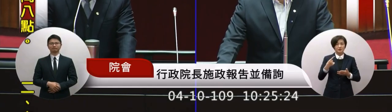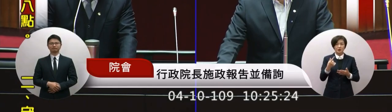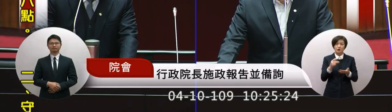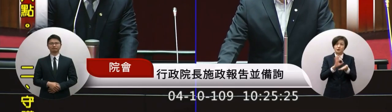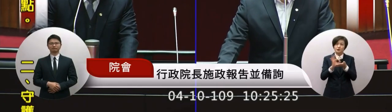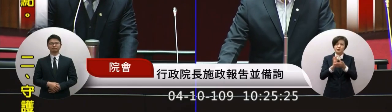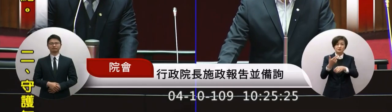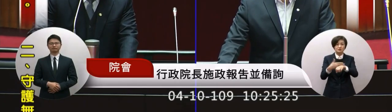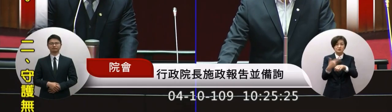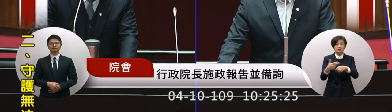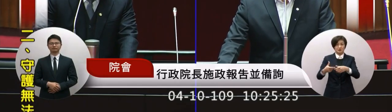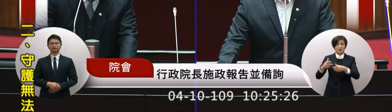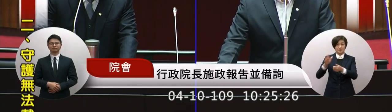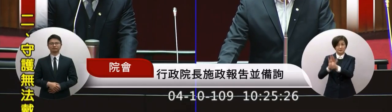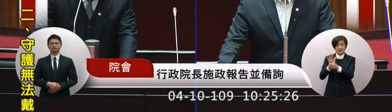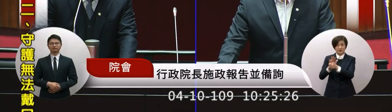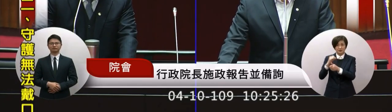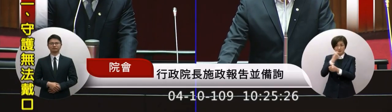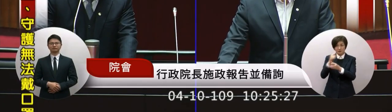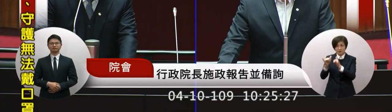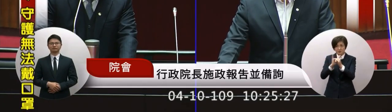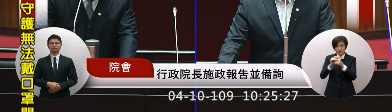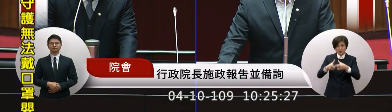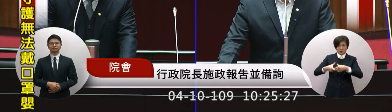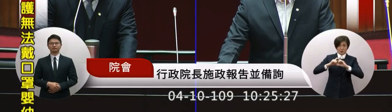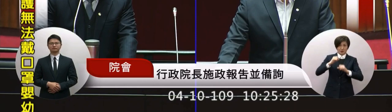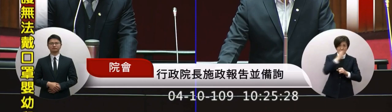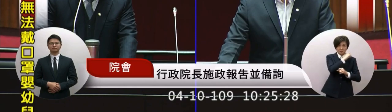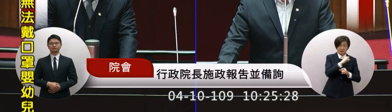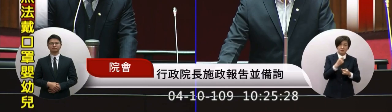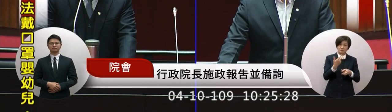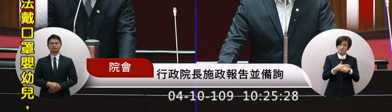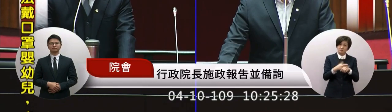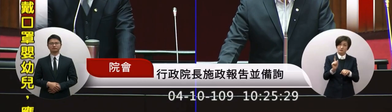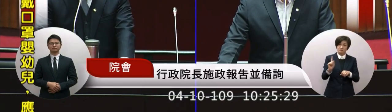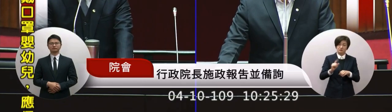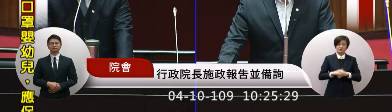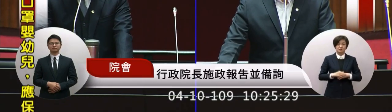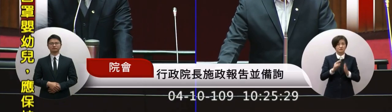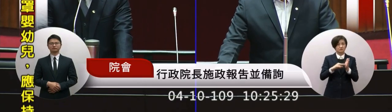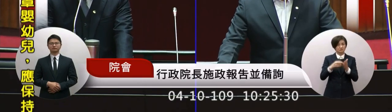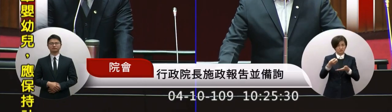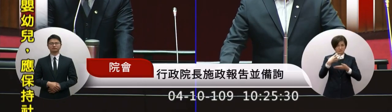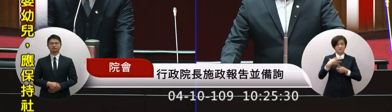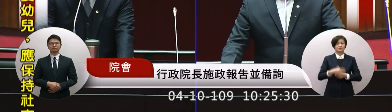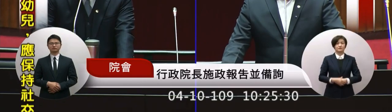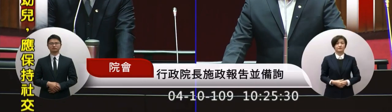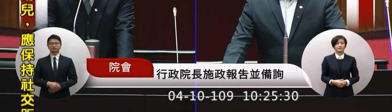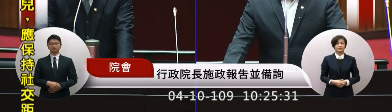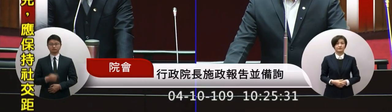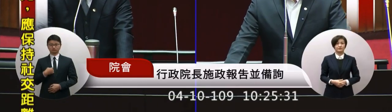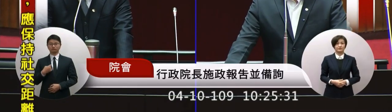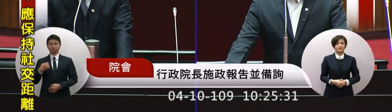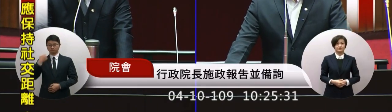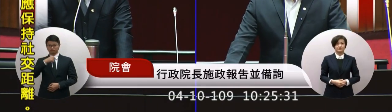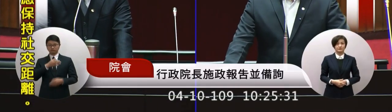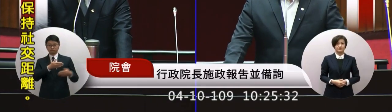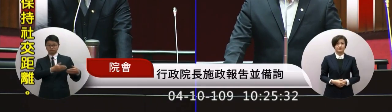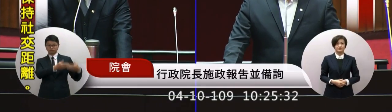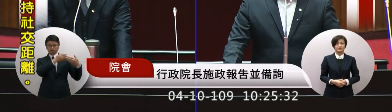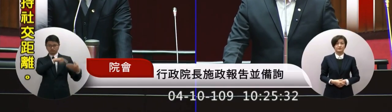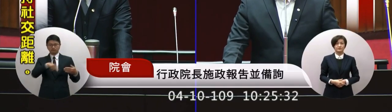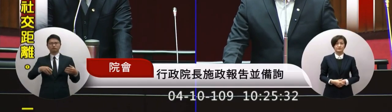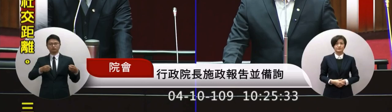什麼樣子的方式讓他們回來是不是可以院長跟我們來做一個說明我們還是和對方協商